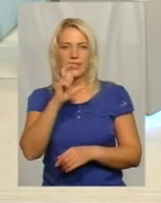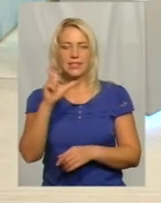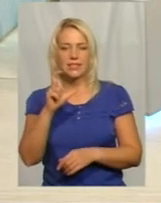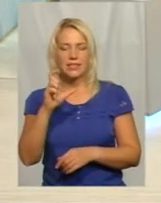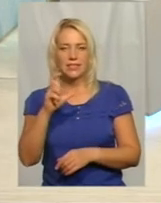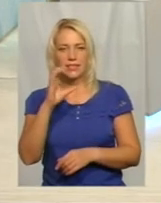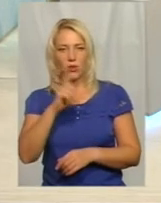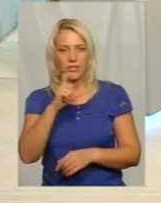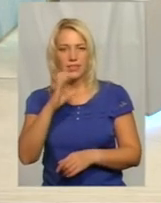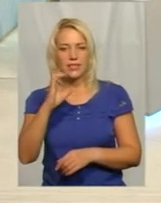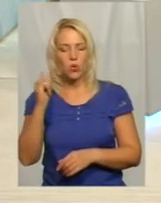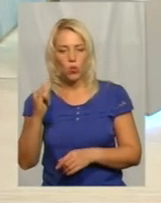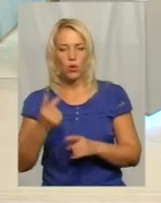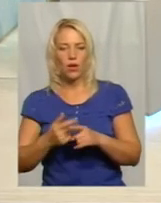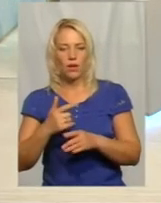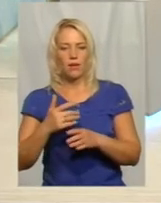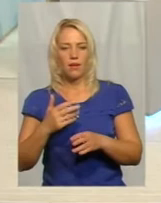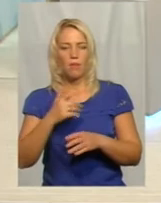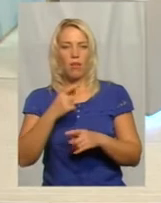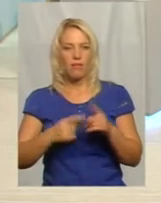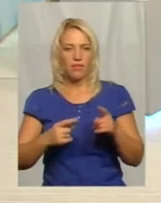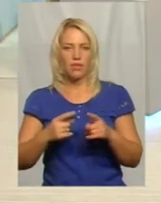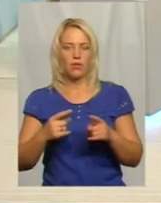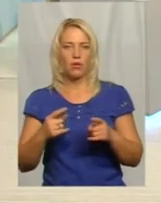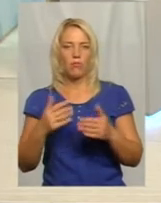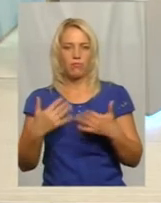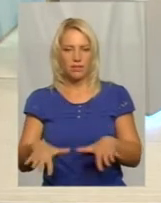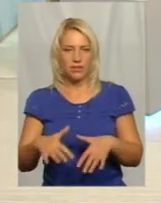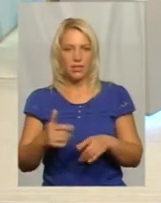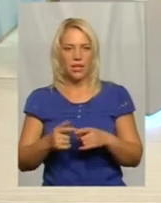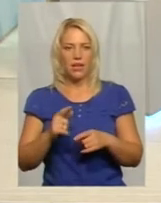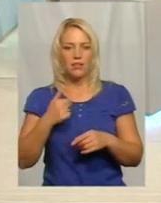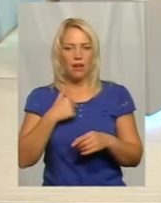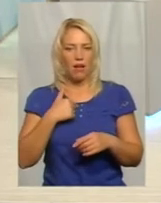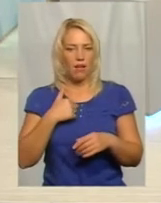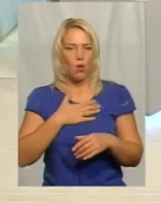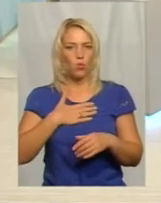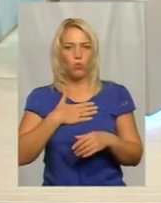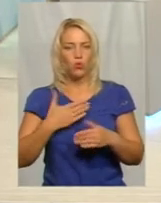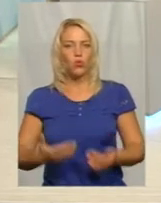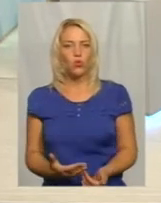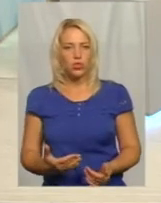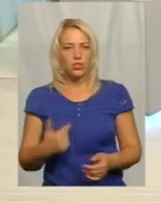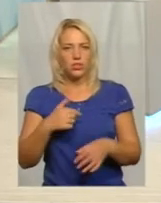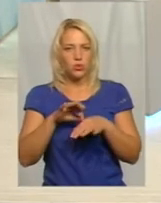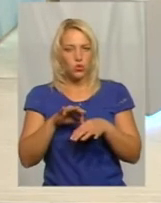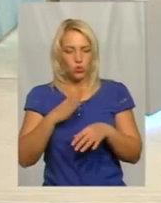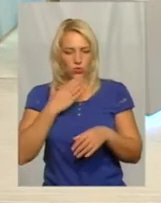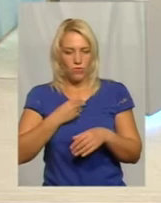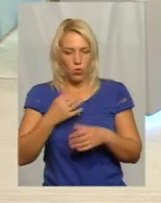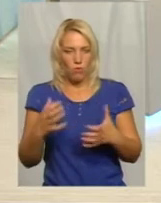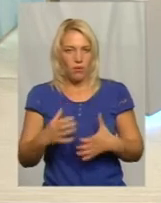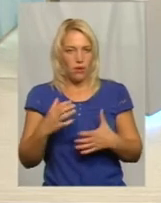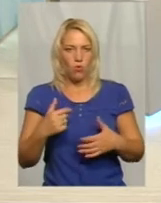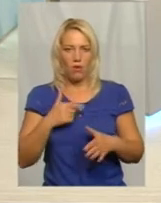Це все. Почому я, поскольку я берегу свою шкуру, я люблю жить, я не люблю лишний